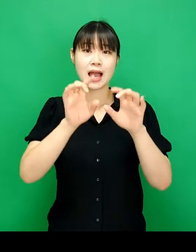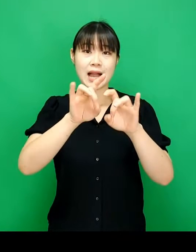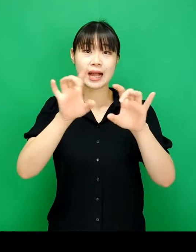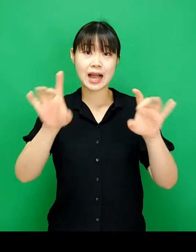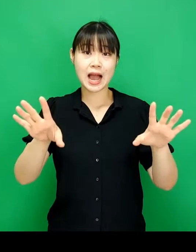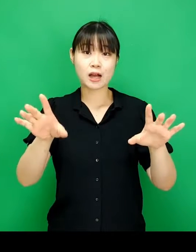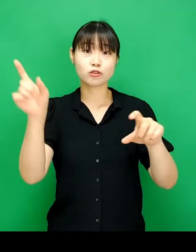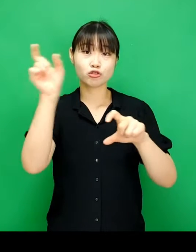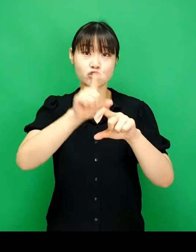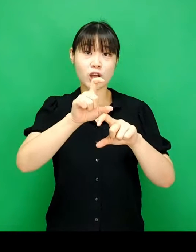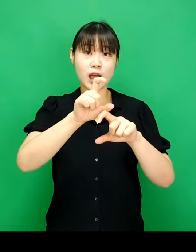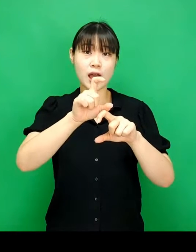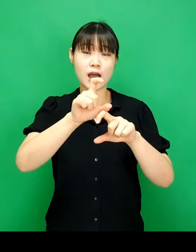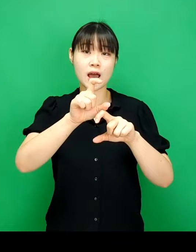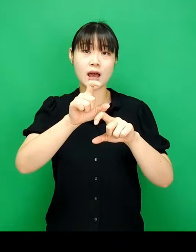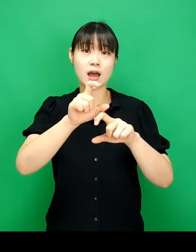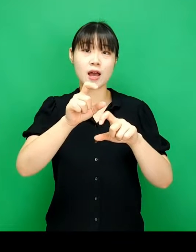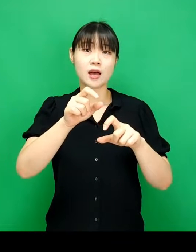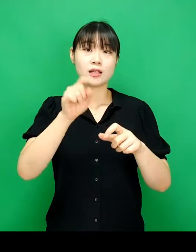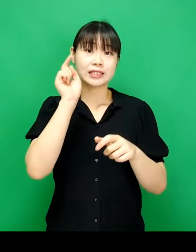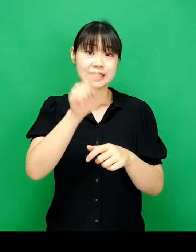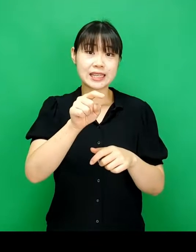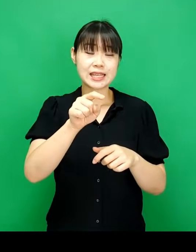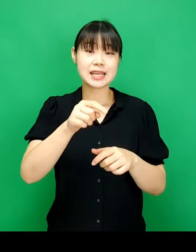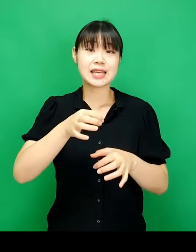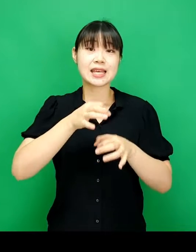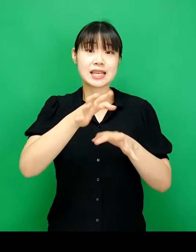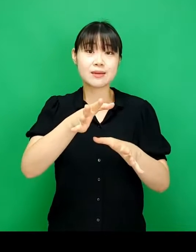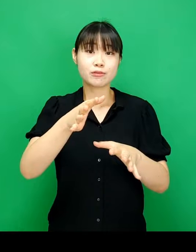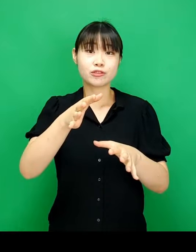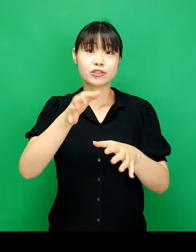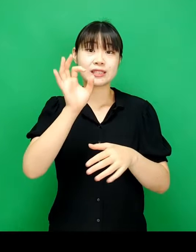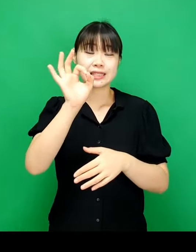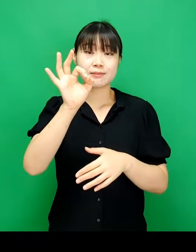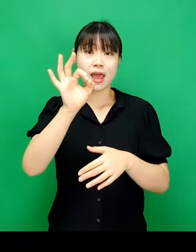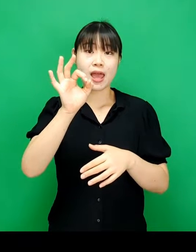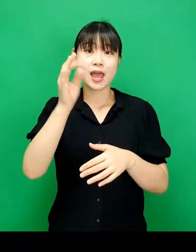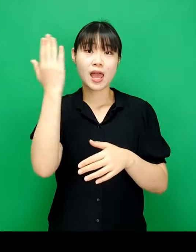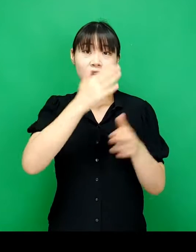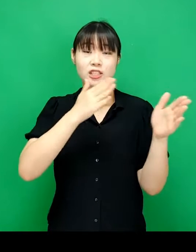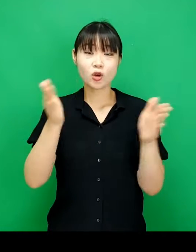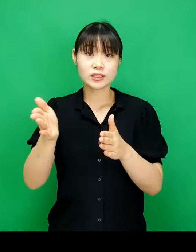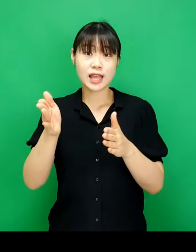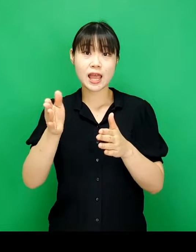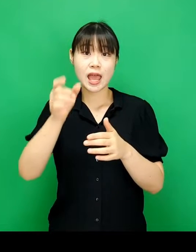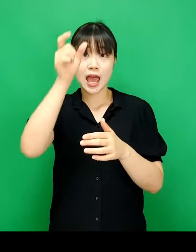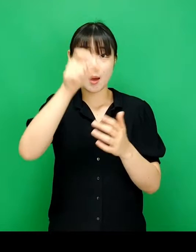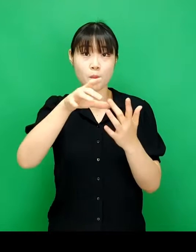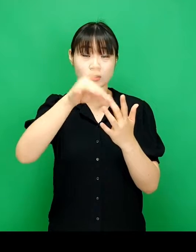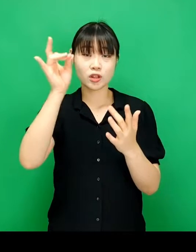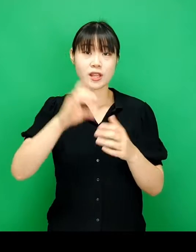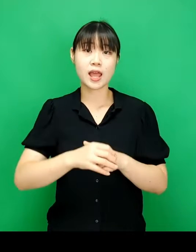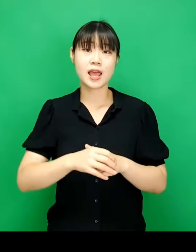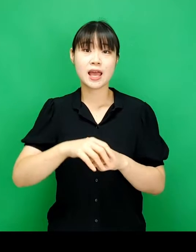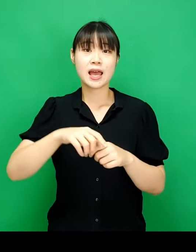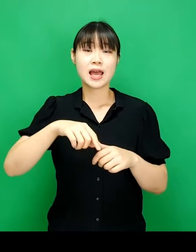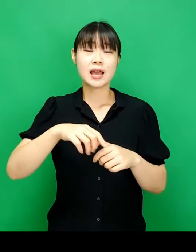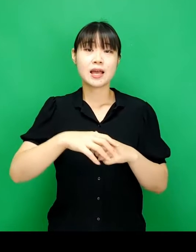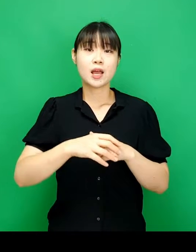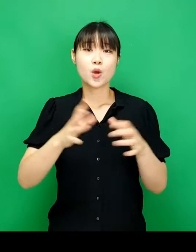값 추가 버튼을 클릭한 후 기부 금액 정제 항목을 한 번 더 선택합니다